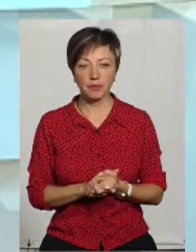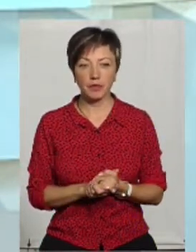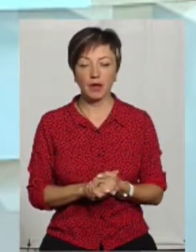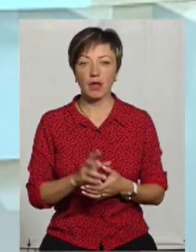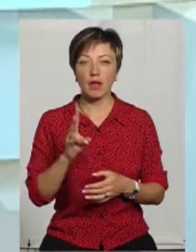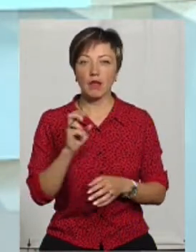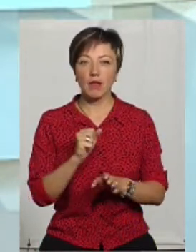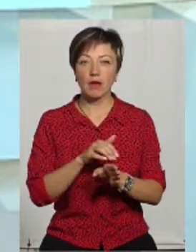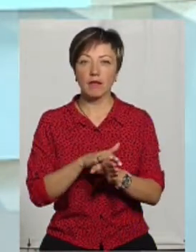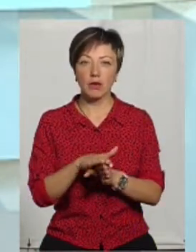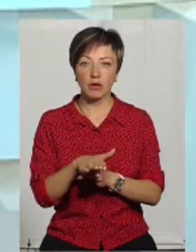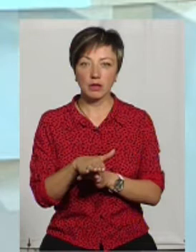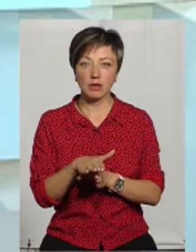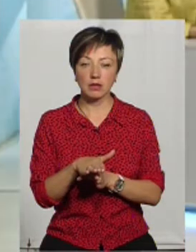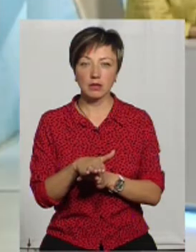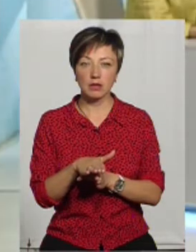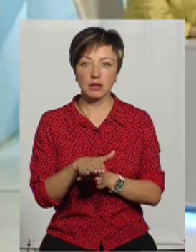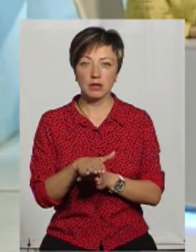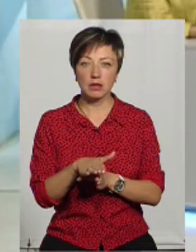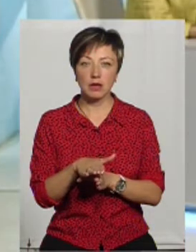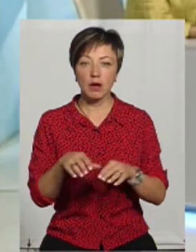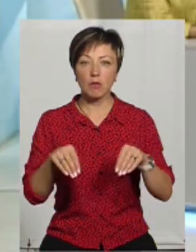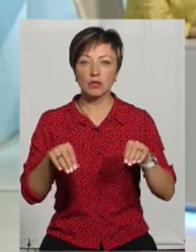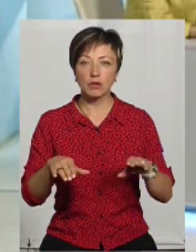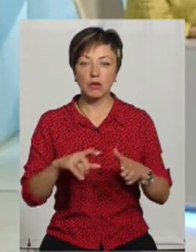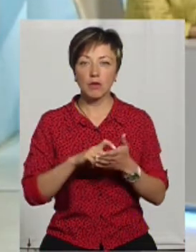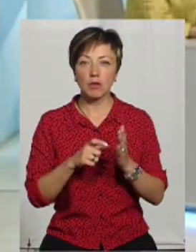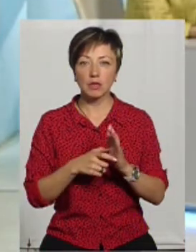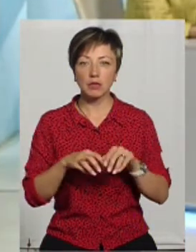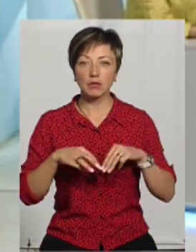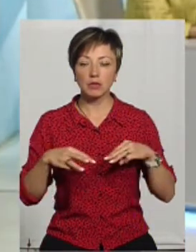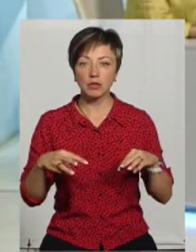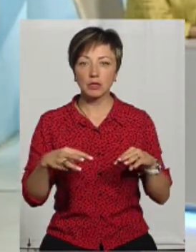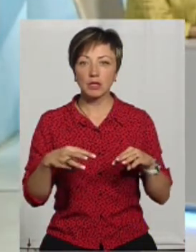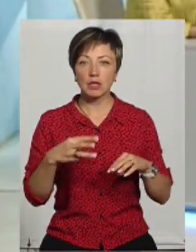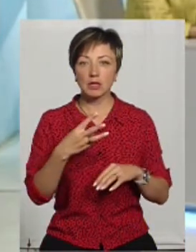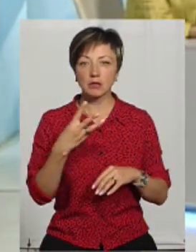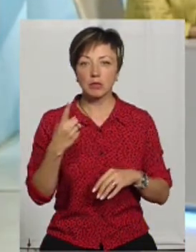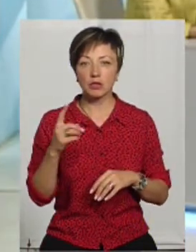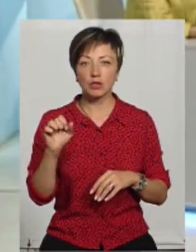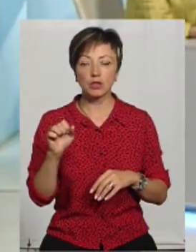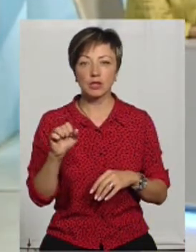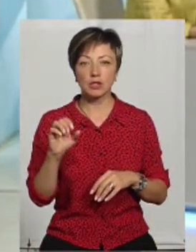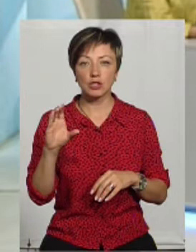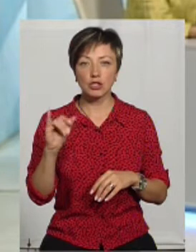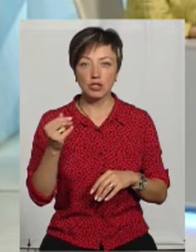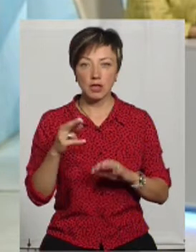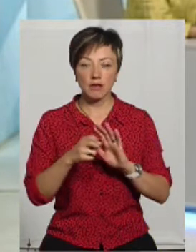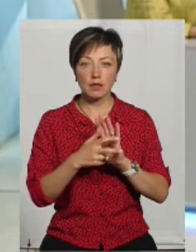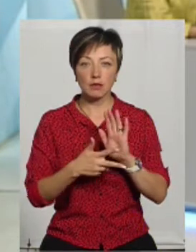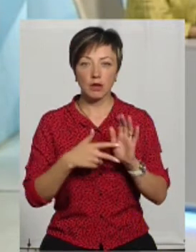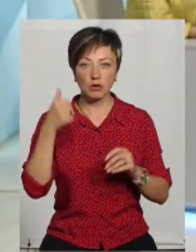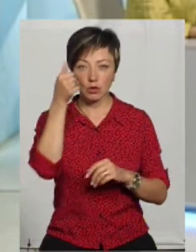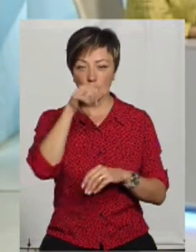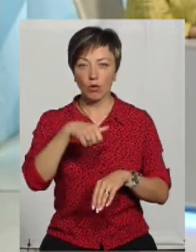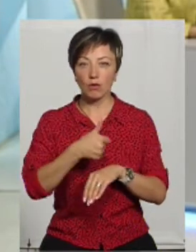виконання постановки Кабінету Міністрів 60Р від 31 січня 2018 року